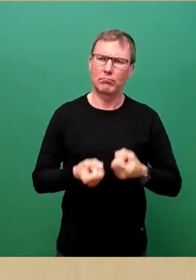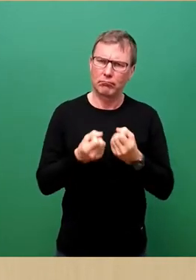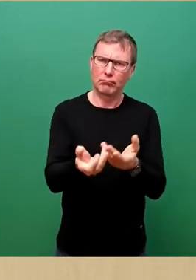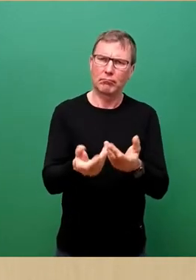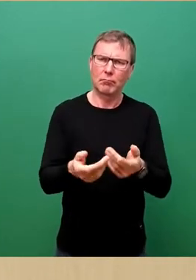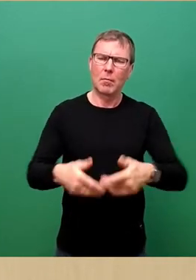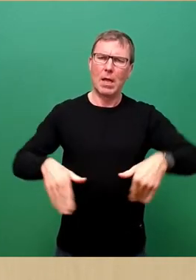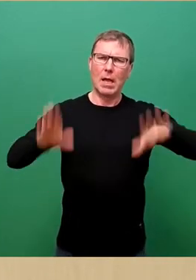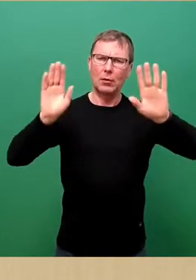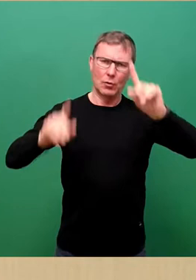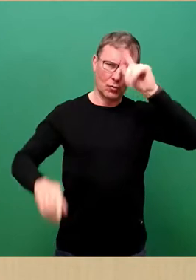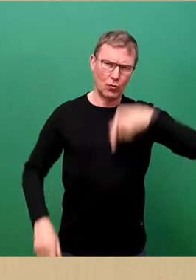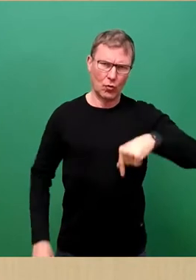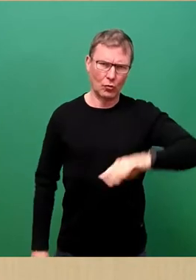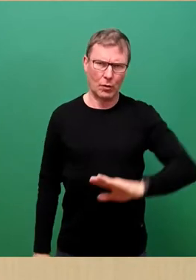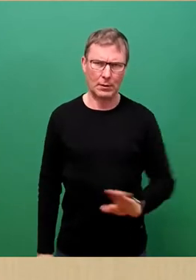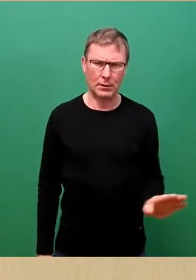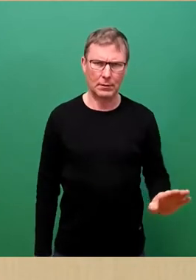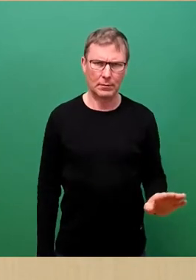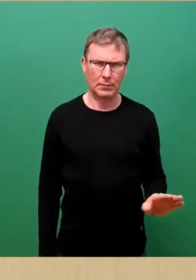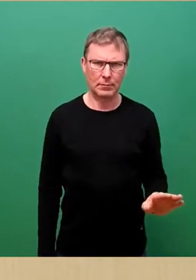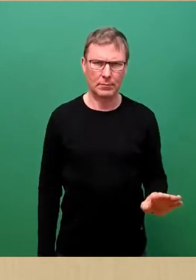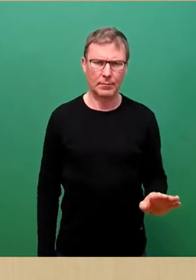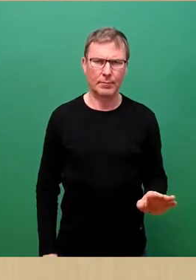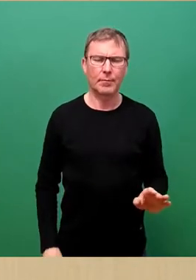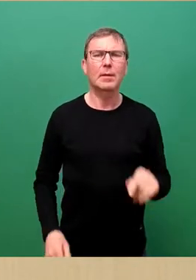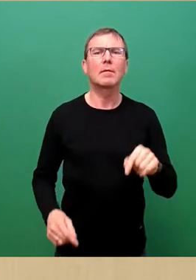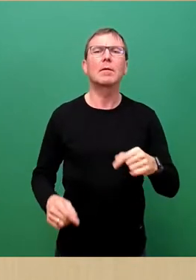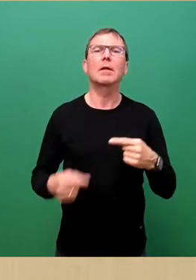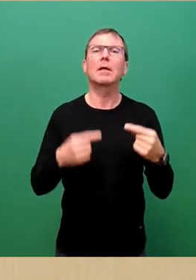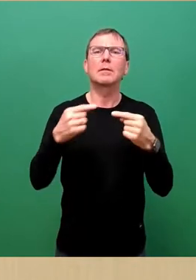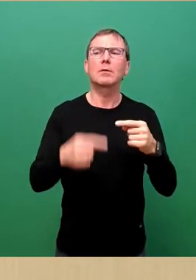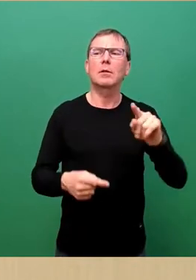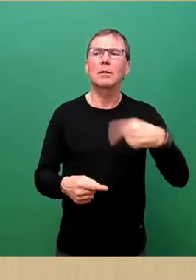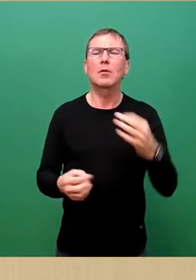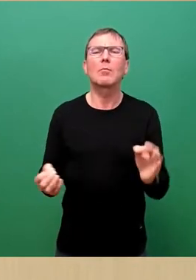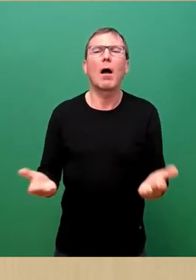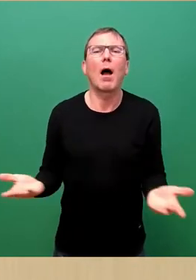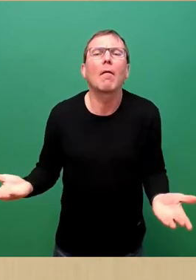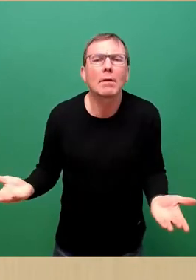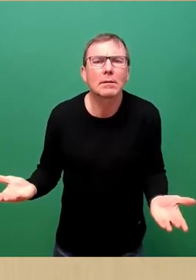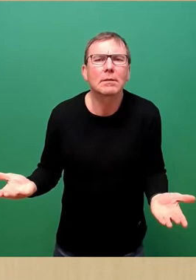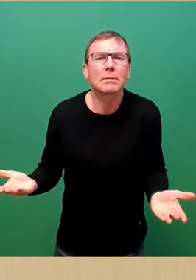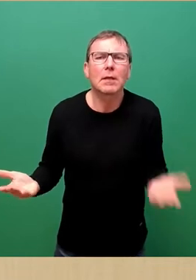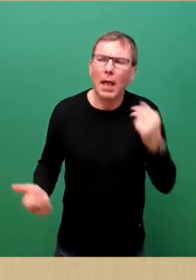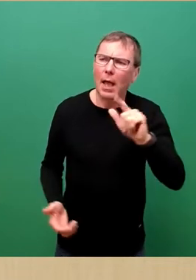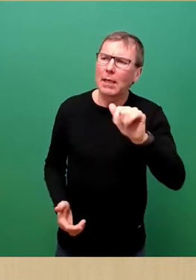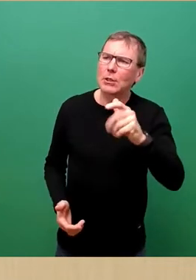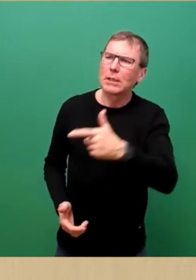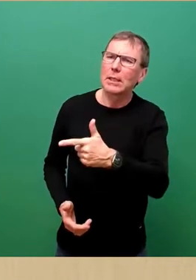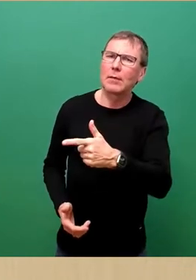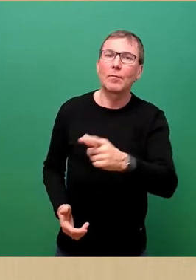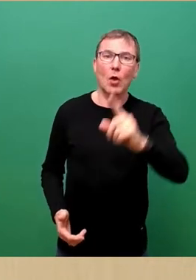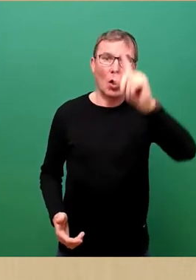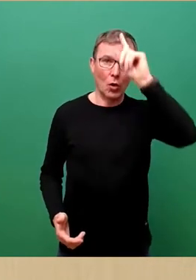Bundesrepublik Deutschland. Worüber debattieren wir dann hier eigentlich, Herr Lichty? Deutschland verfügt nach